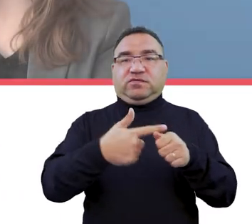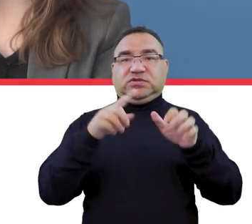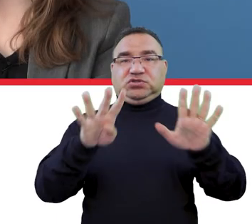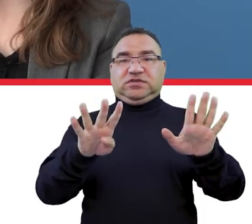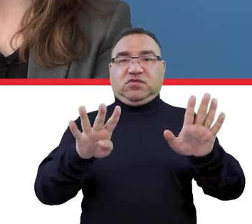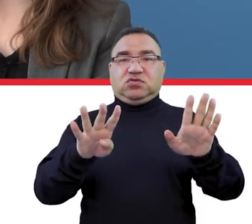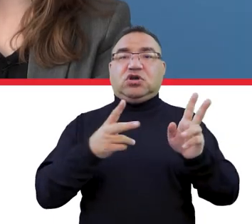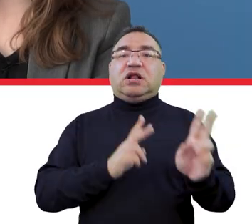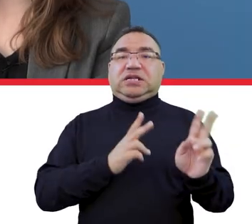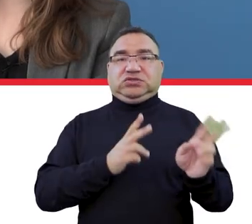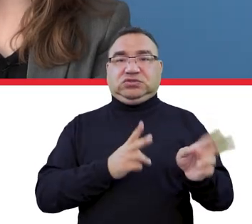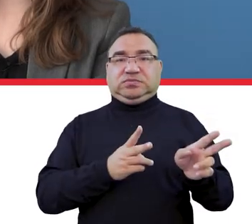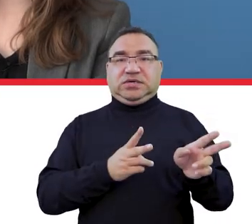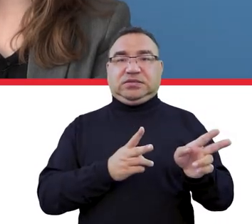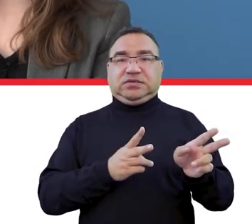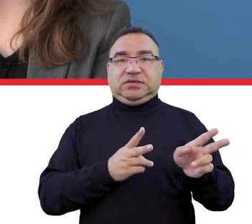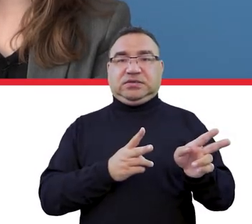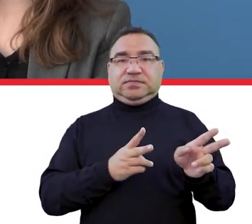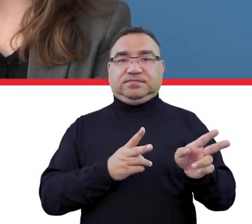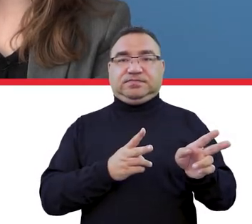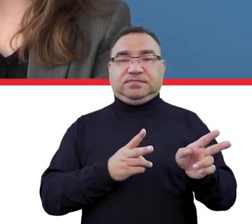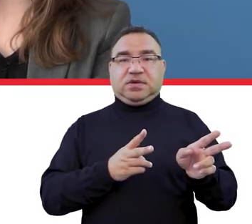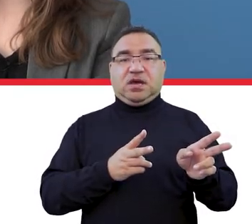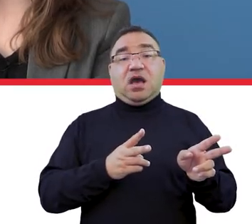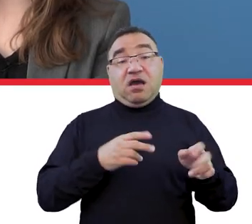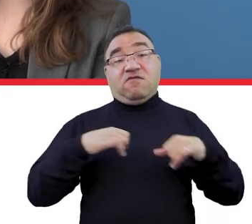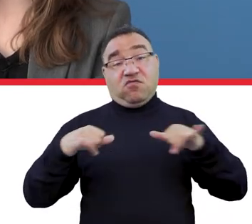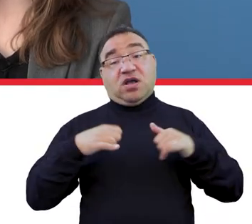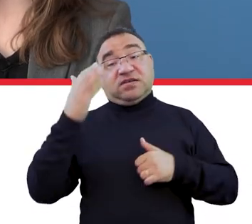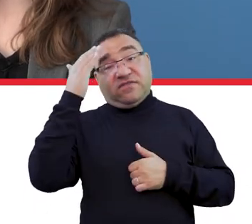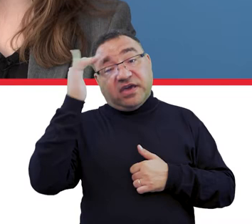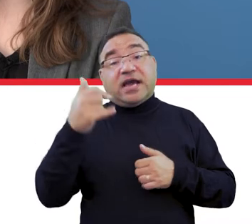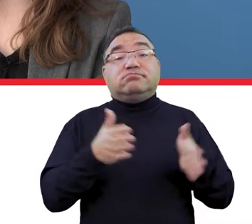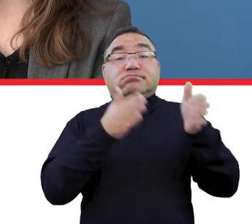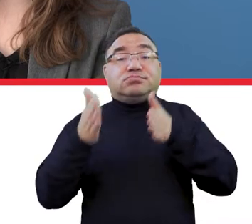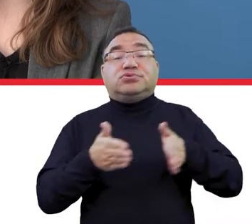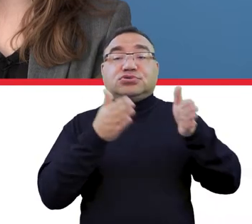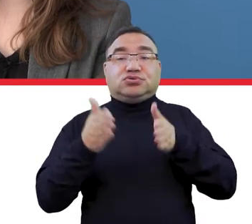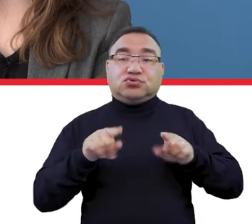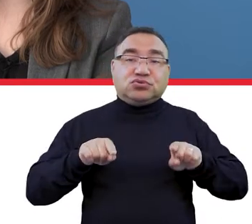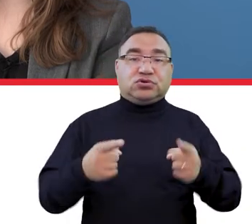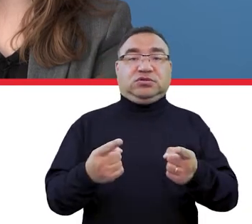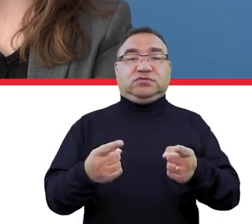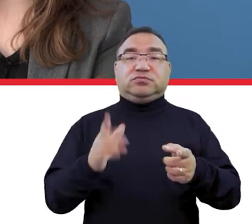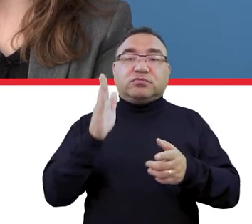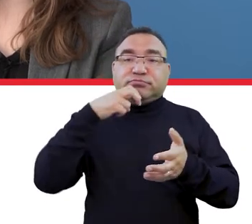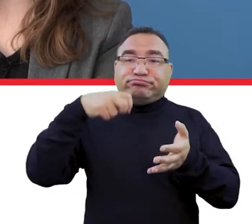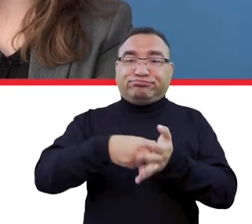listopada, a ten proces myślę, że władze uczelni doskonale zorganizują.